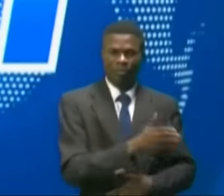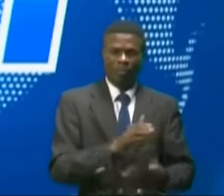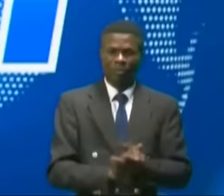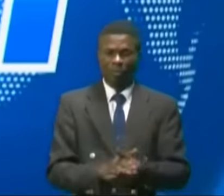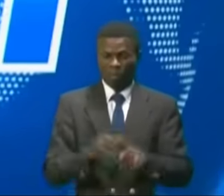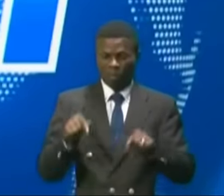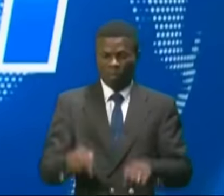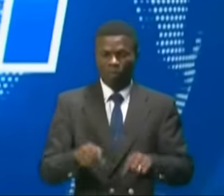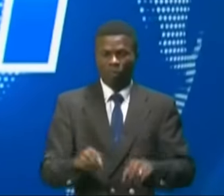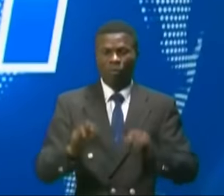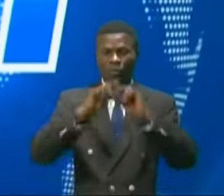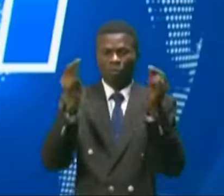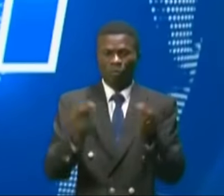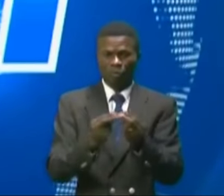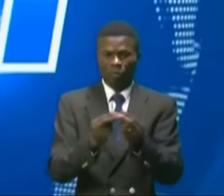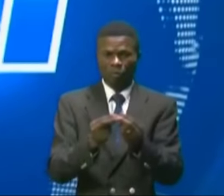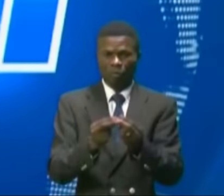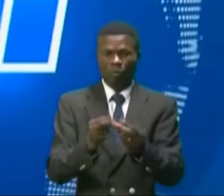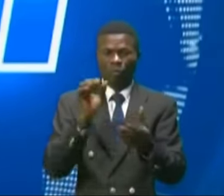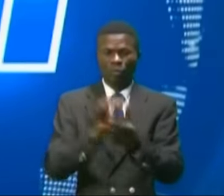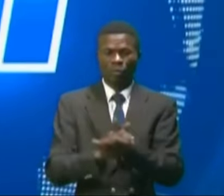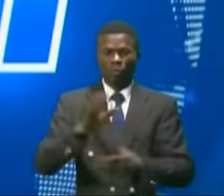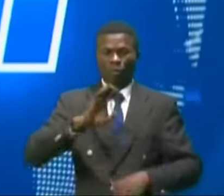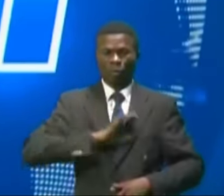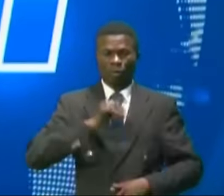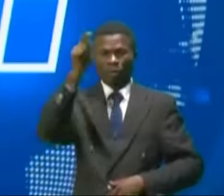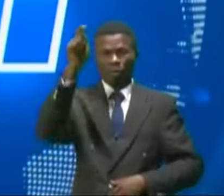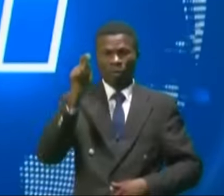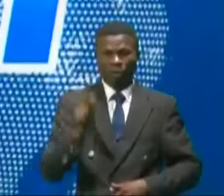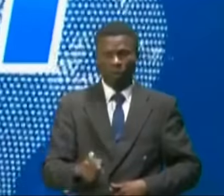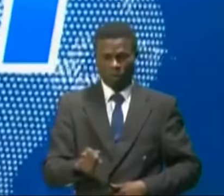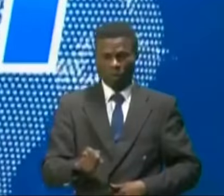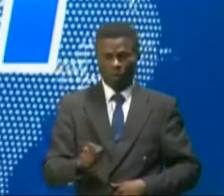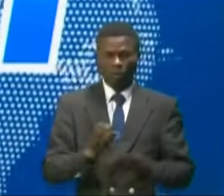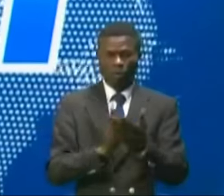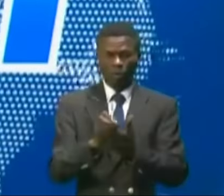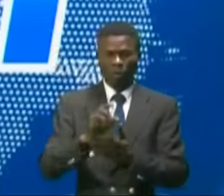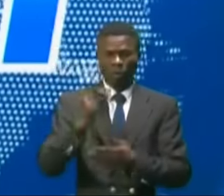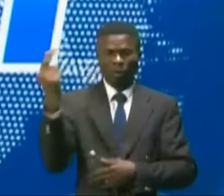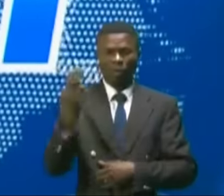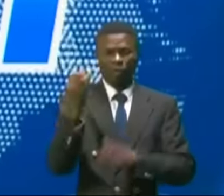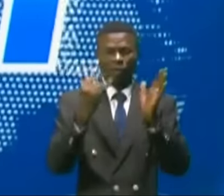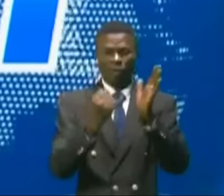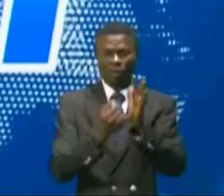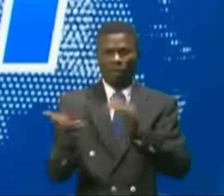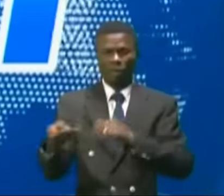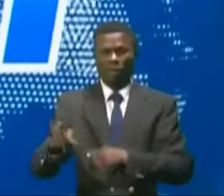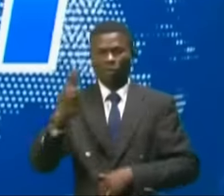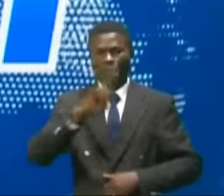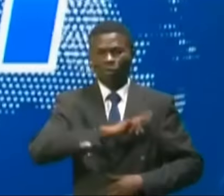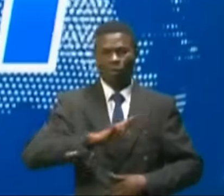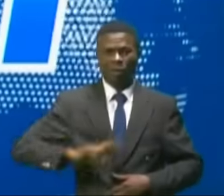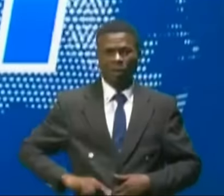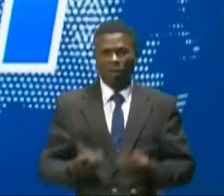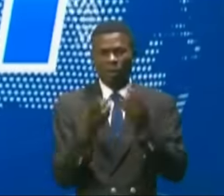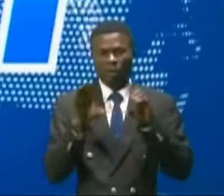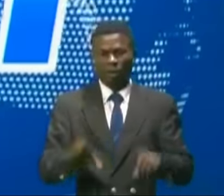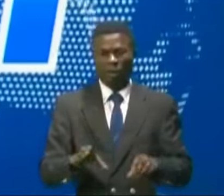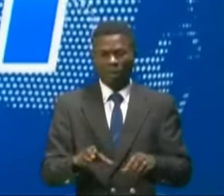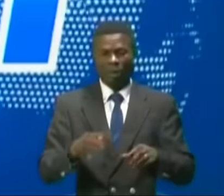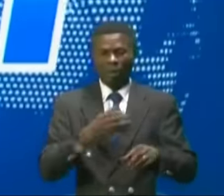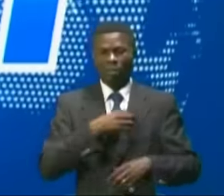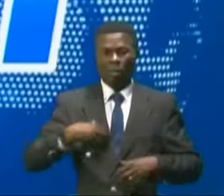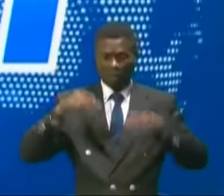Désormais, la structure des épouses de policiers et militaires se retrouvera dans le 26 province de la République démocratique du Congo. La